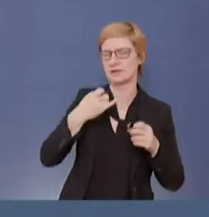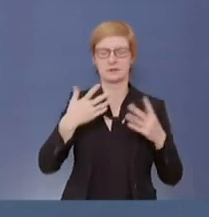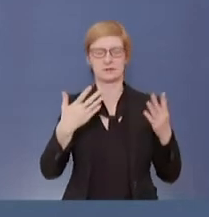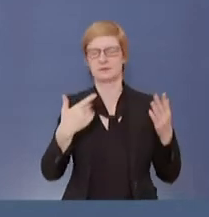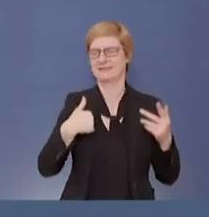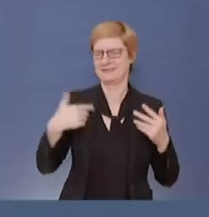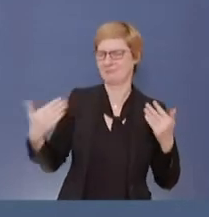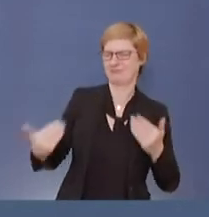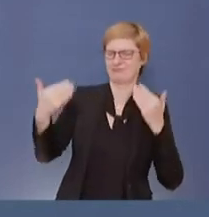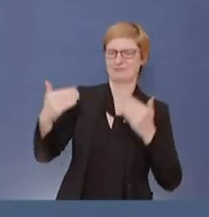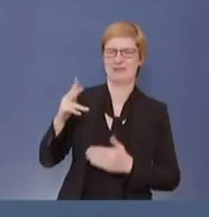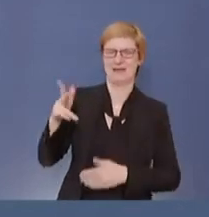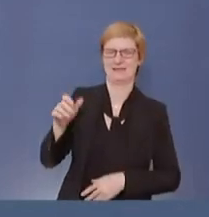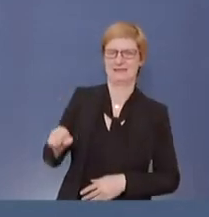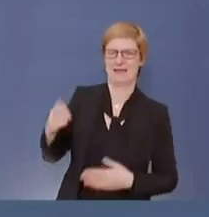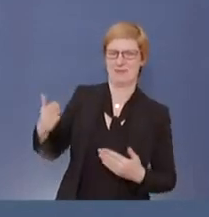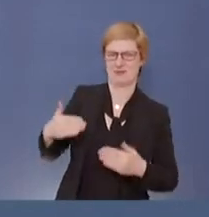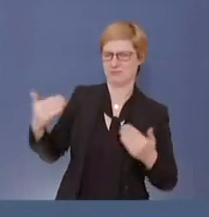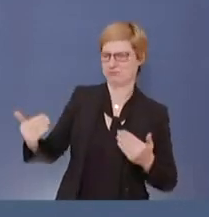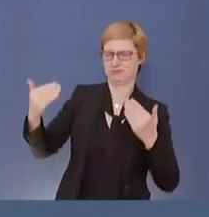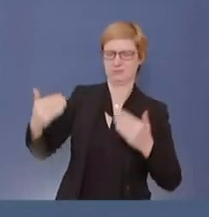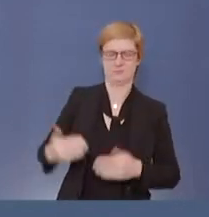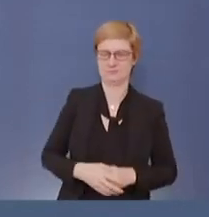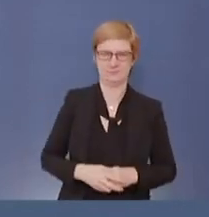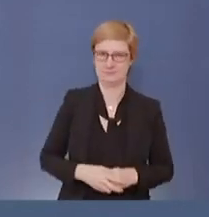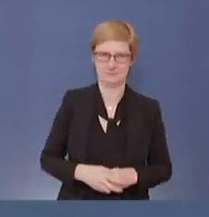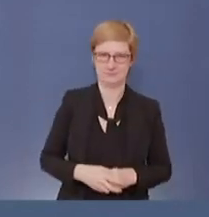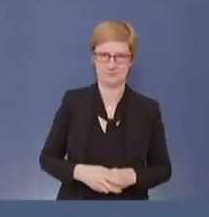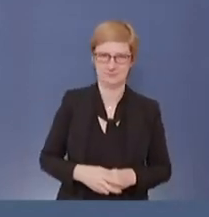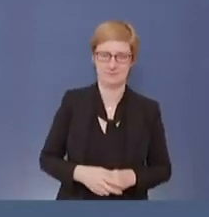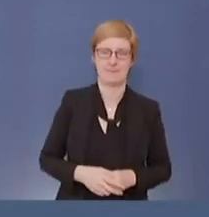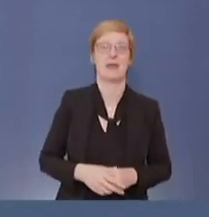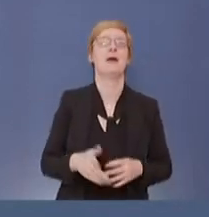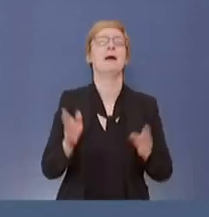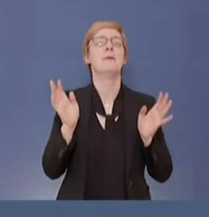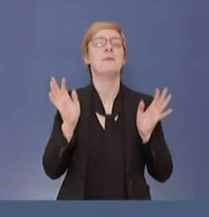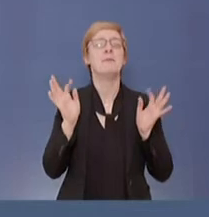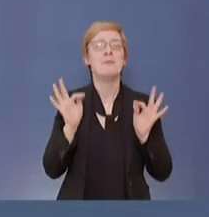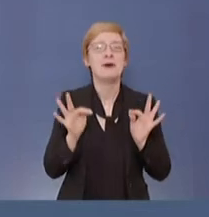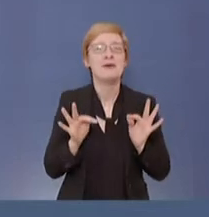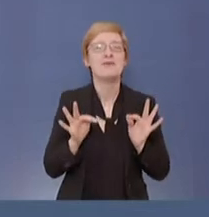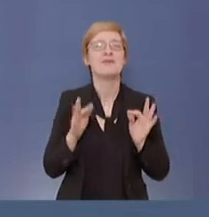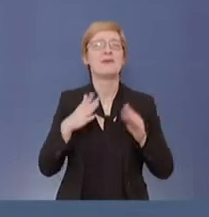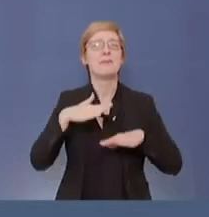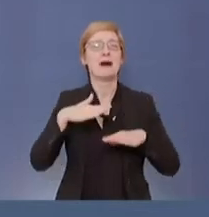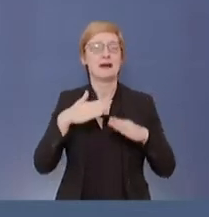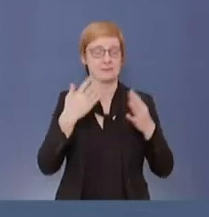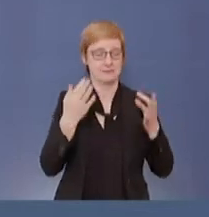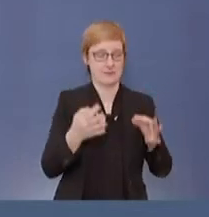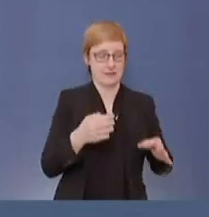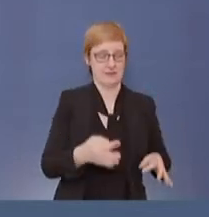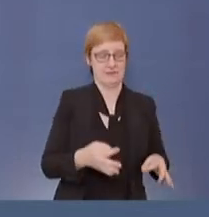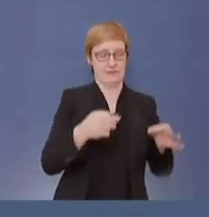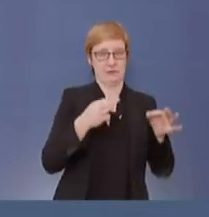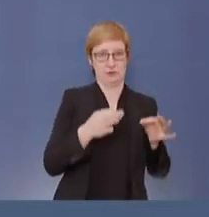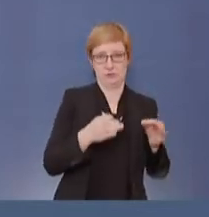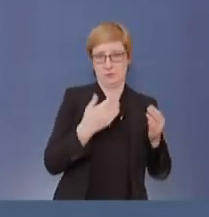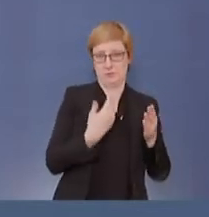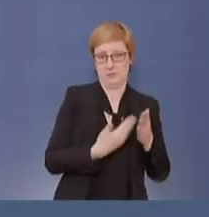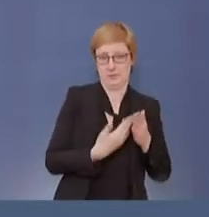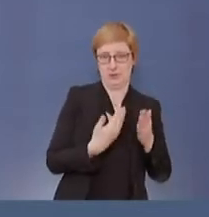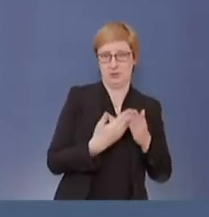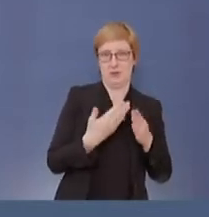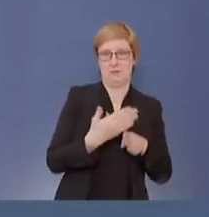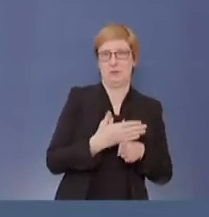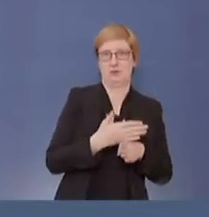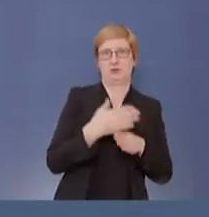Genau das ist ja damit gemeint, dass man erst dann richtig sehen kann, was zum Jahreswechsel passiert ist, wie viele